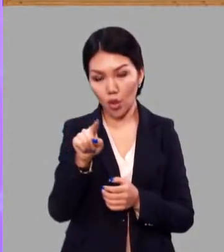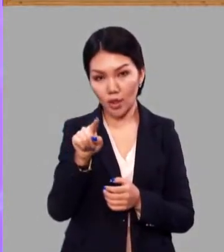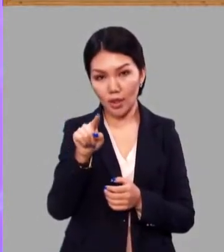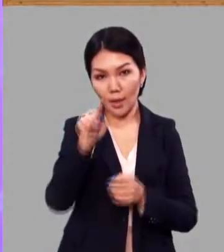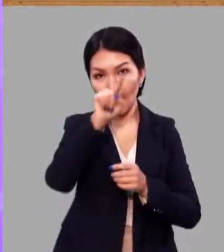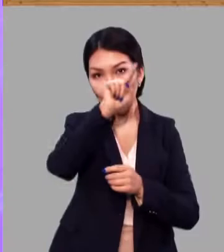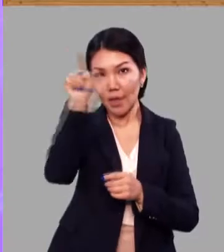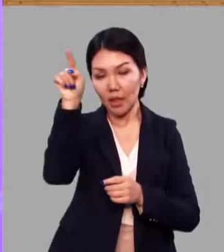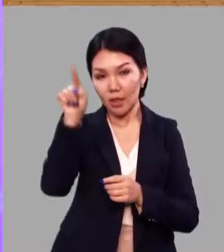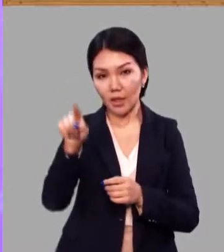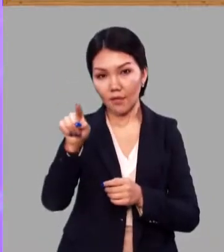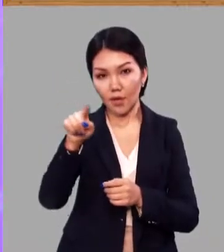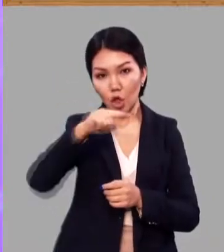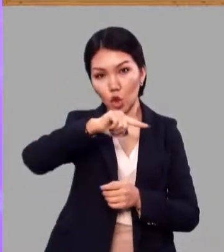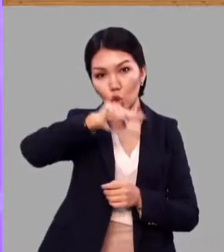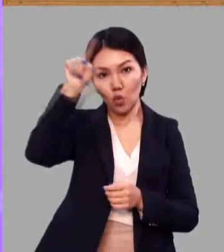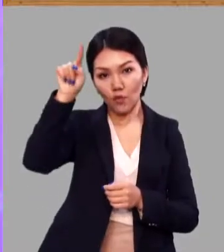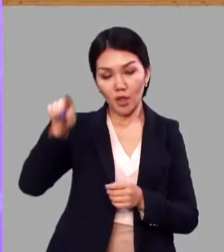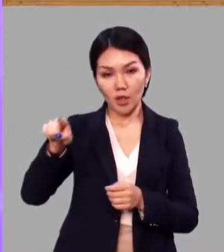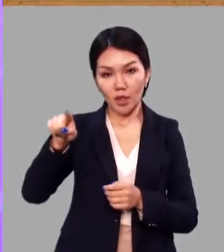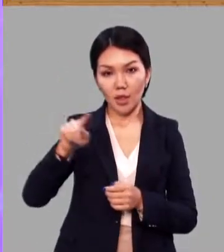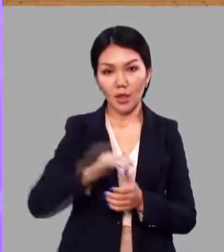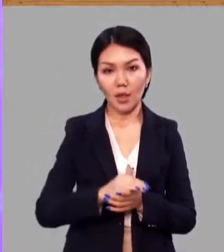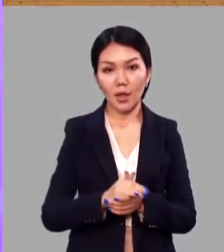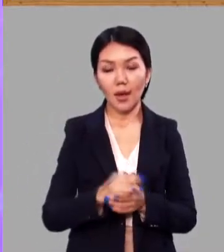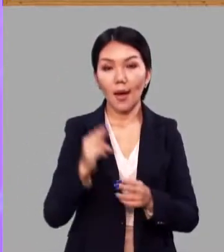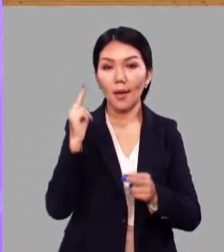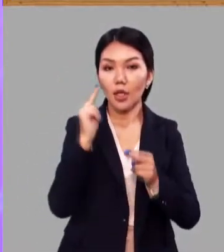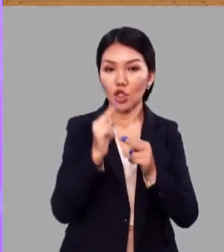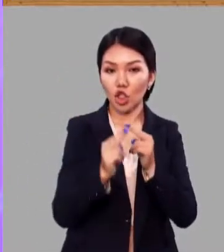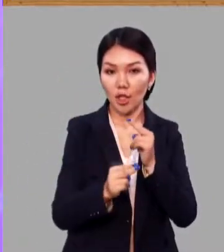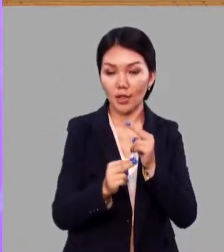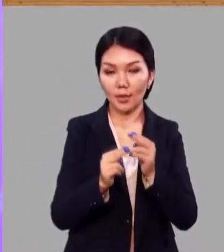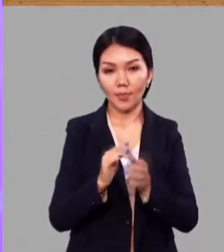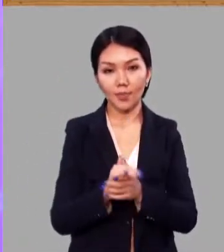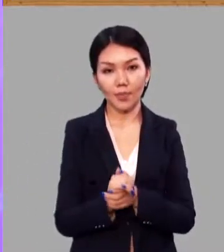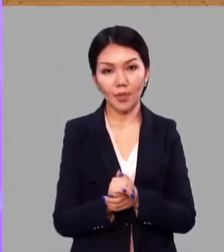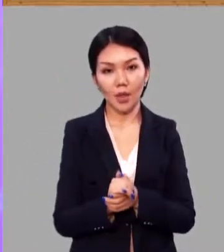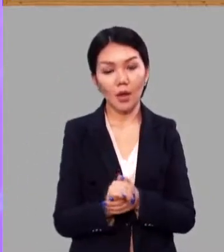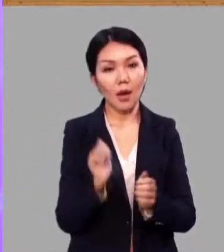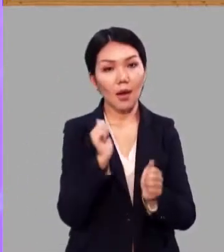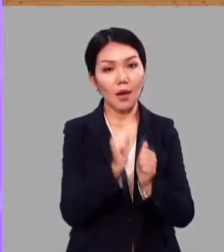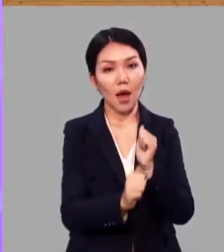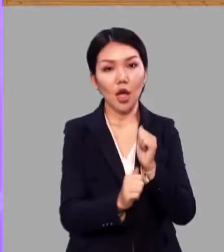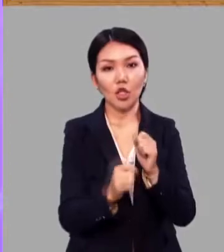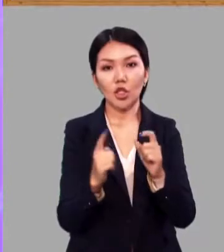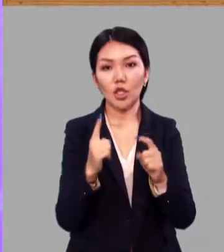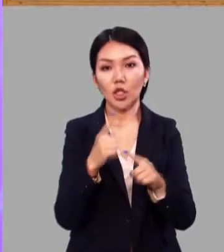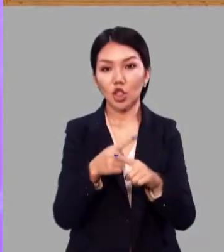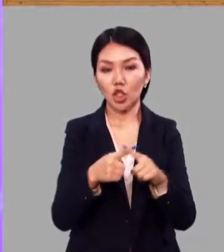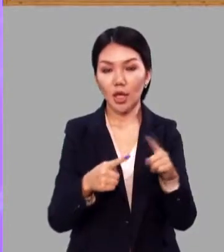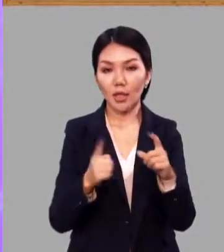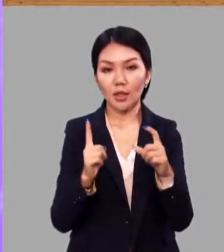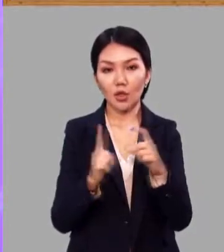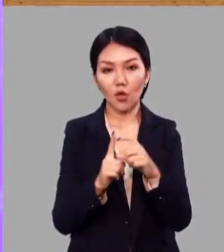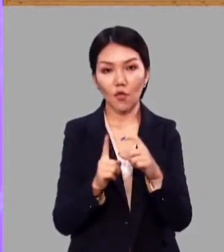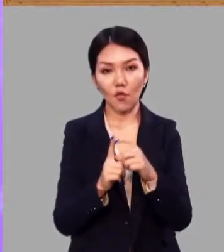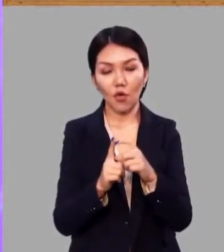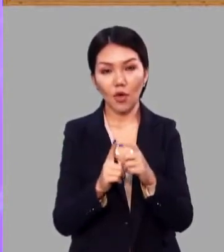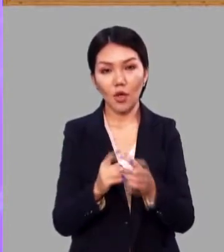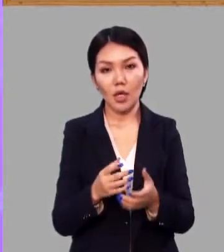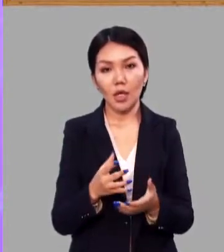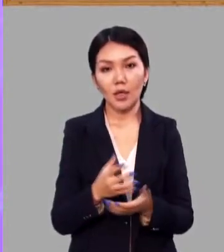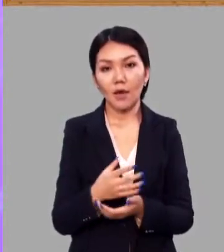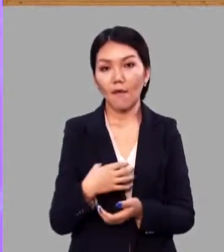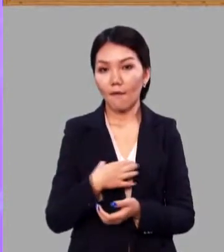приставки, суффикса и окончания. Каждая часть слова играет свою